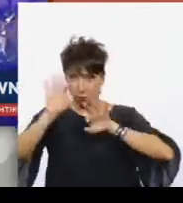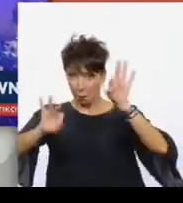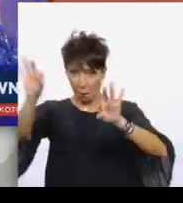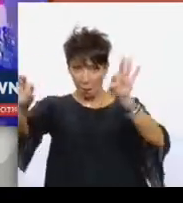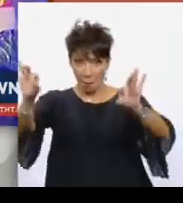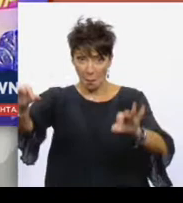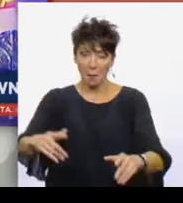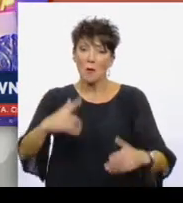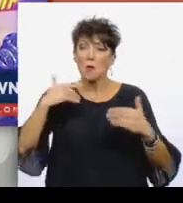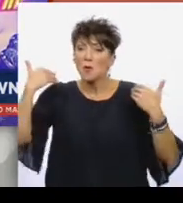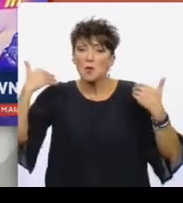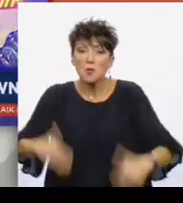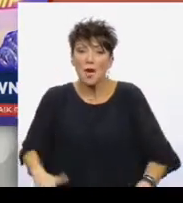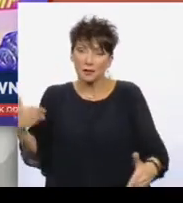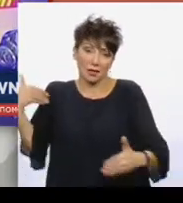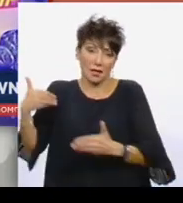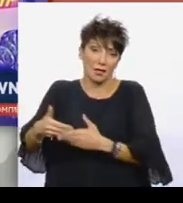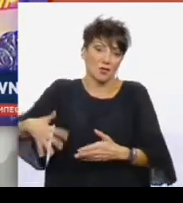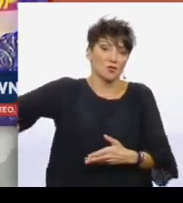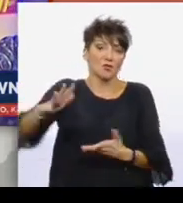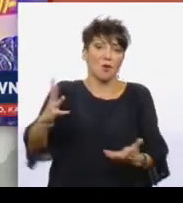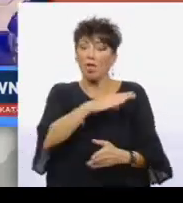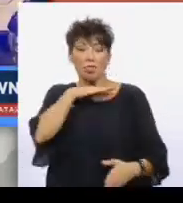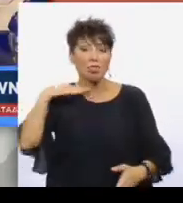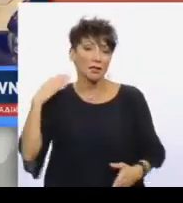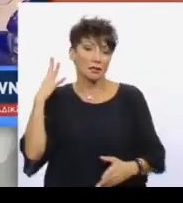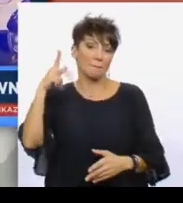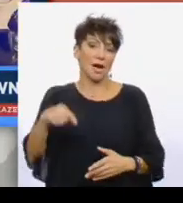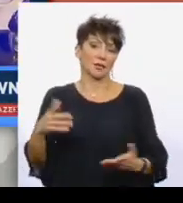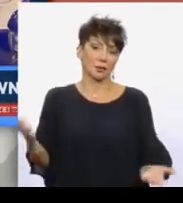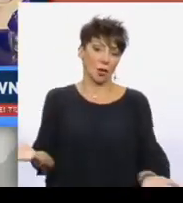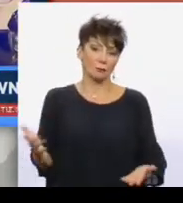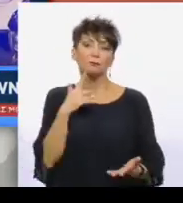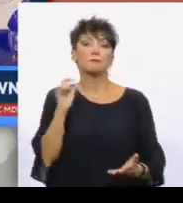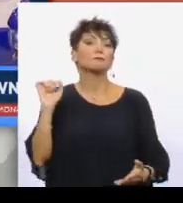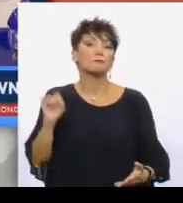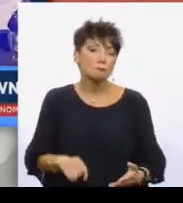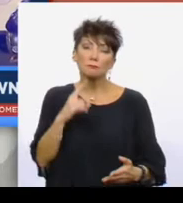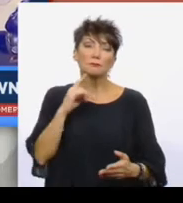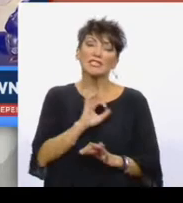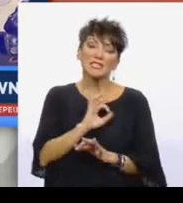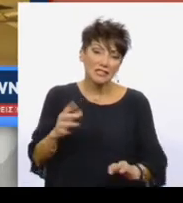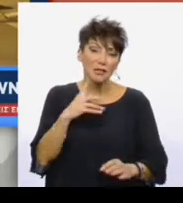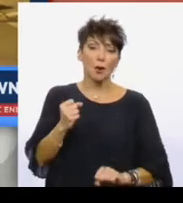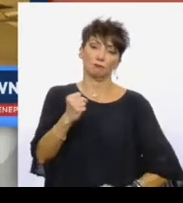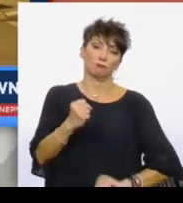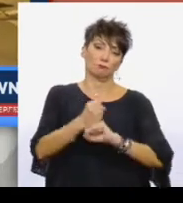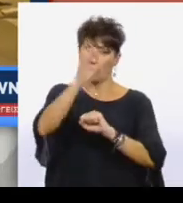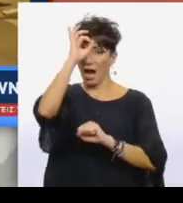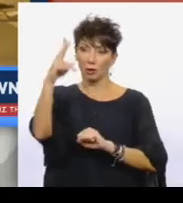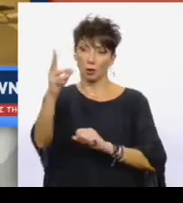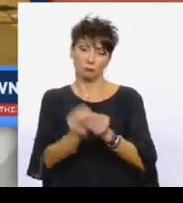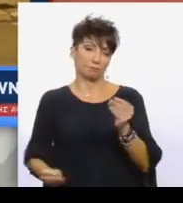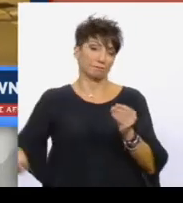χαλάσει τους κόπους και τις θυσίες των πολλών. Σε κάθε περίπτωση θα υπάρχει ενίσχυση των αστυνομικών